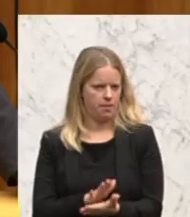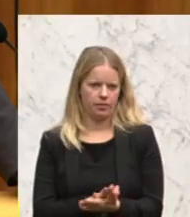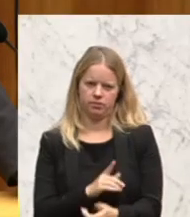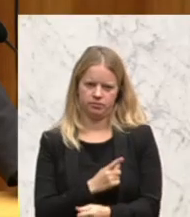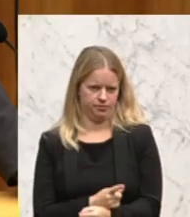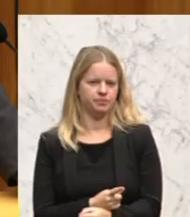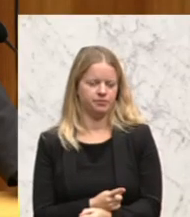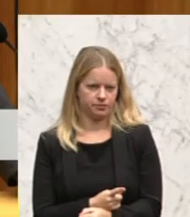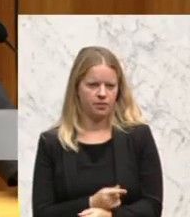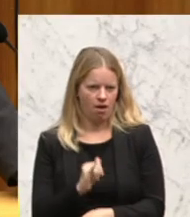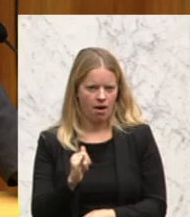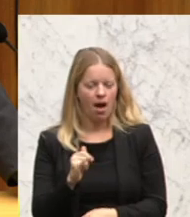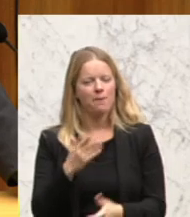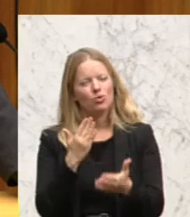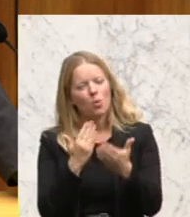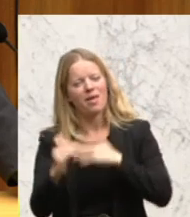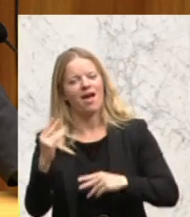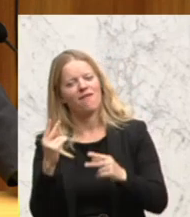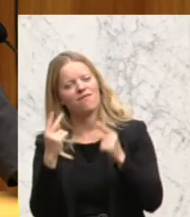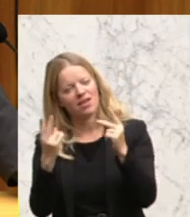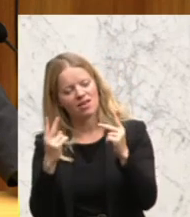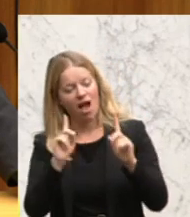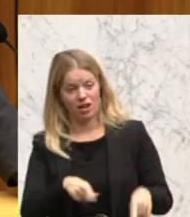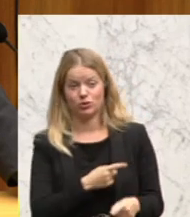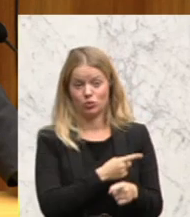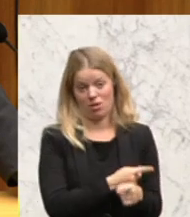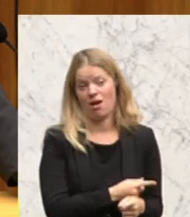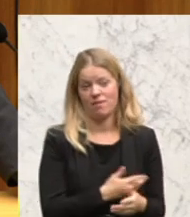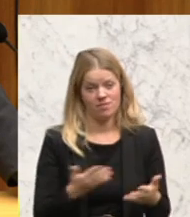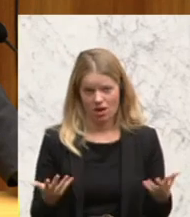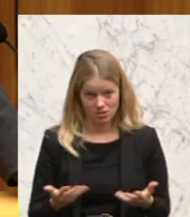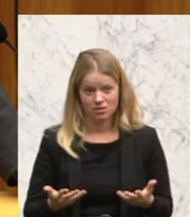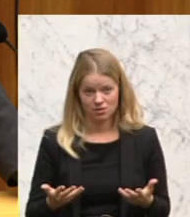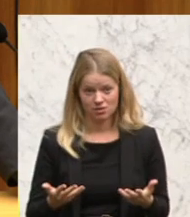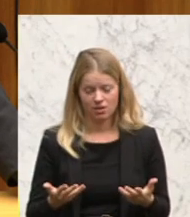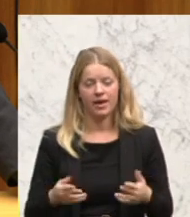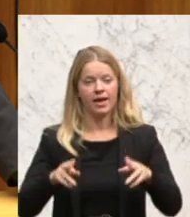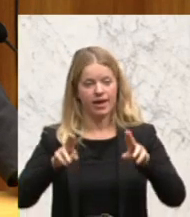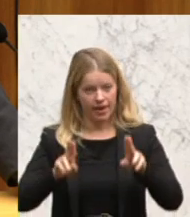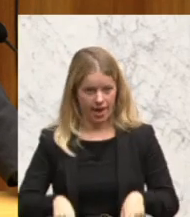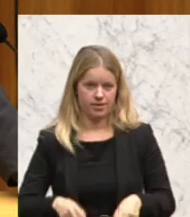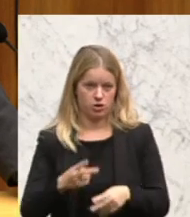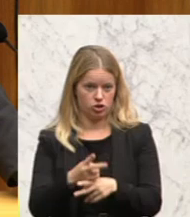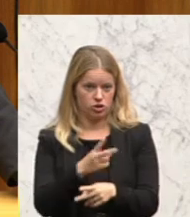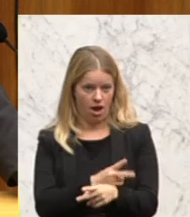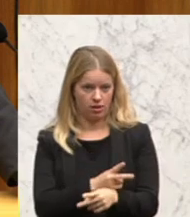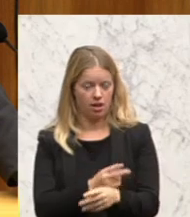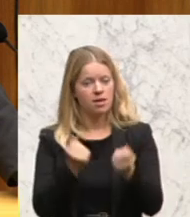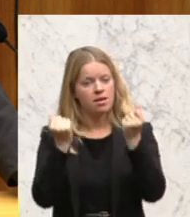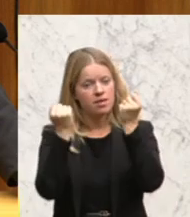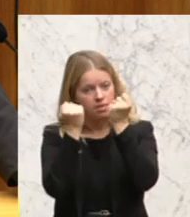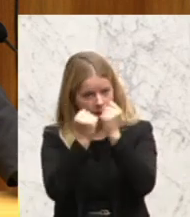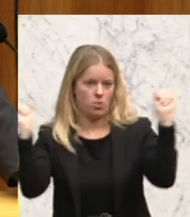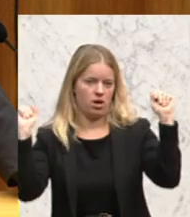Aber es gibt etwas, was noch viel wichtiger ist als die Neutralität. Das ist der Rechtsstaat, das ist die Demokratie